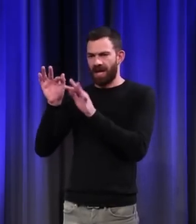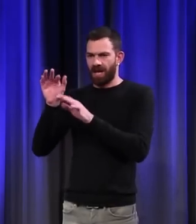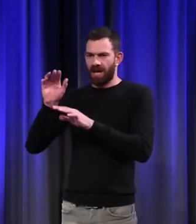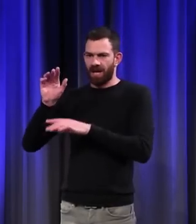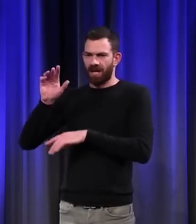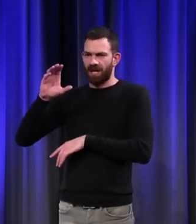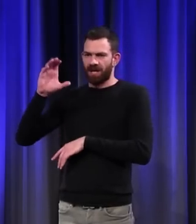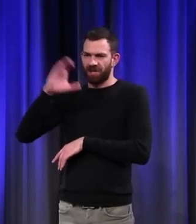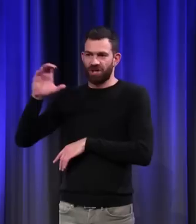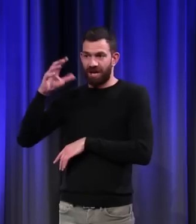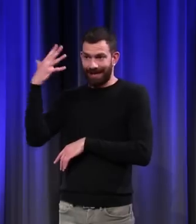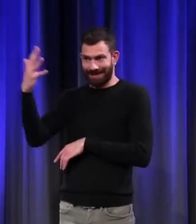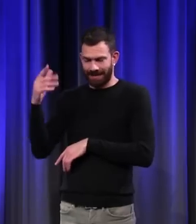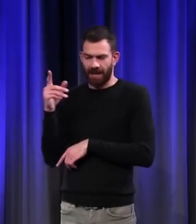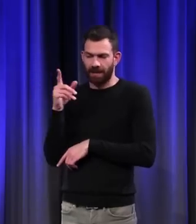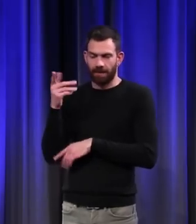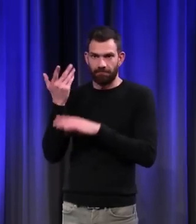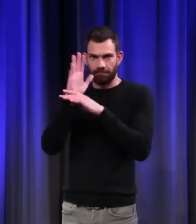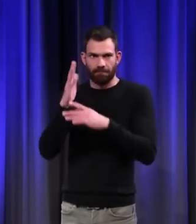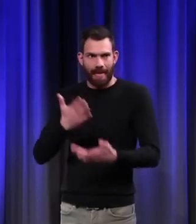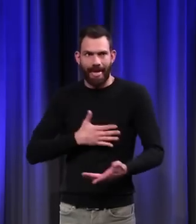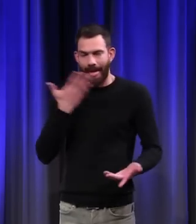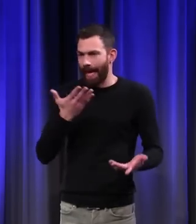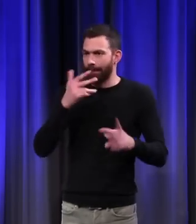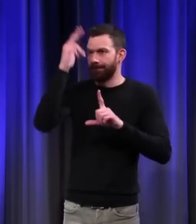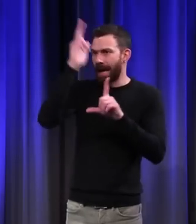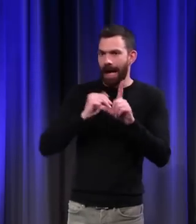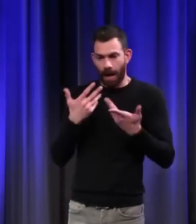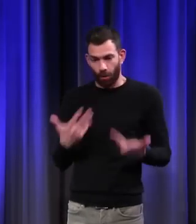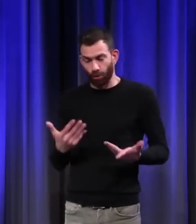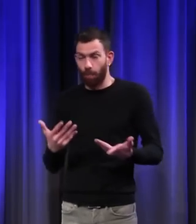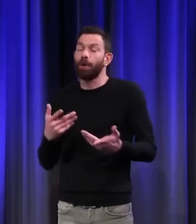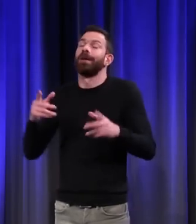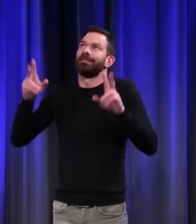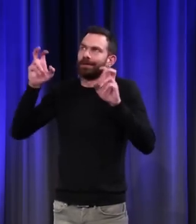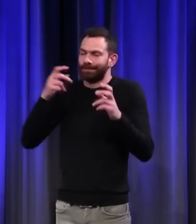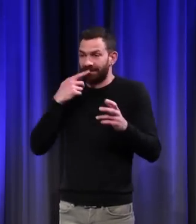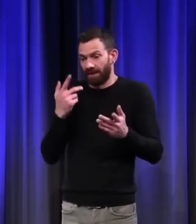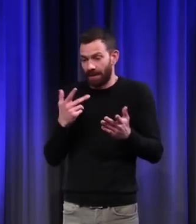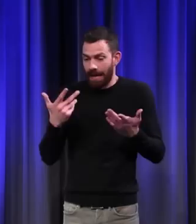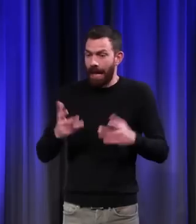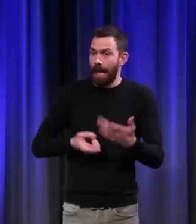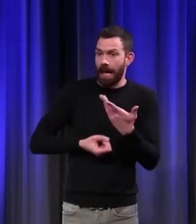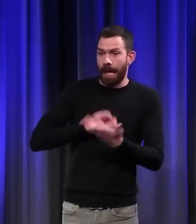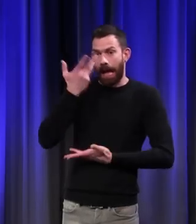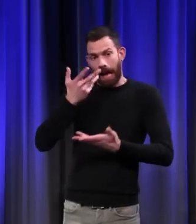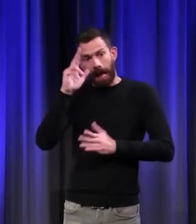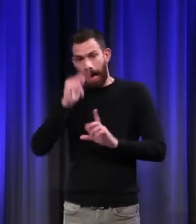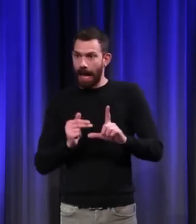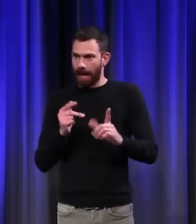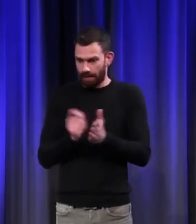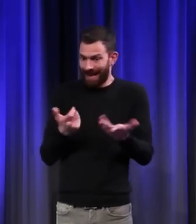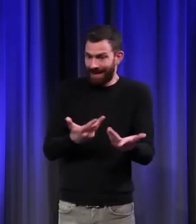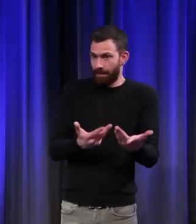montre qu'il aime ce qu'on appellerait ou l'art contemporain, c'est-à-dire l'art le plus nouveau de son temps, il choque les autres princes. C'est